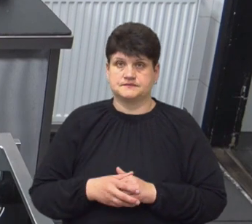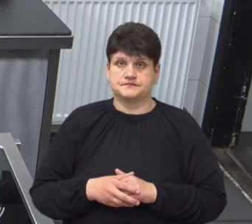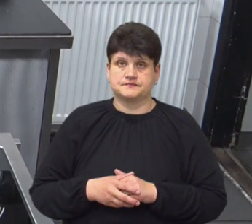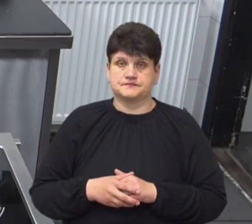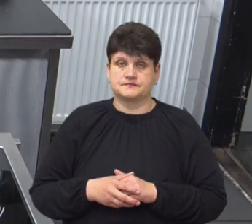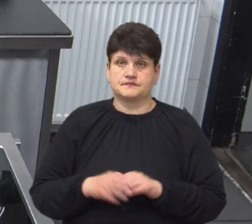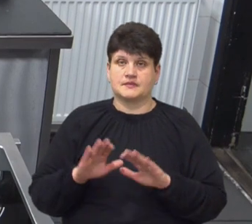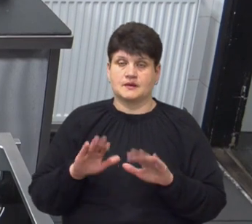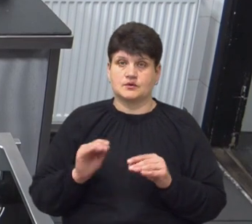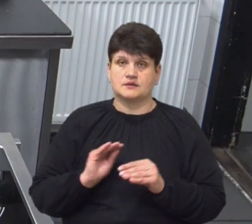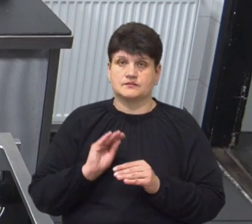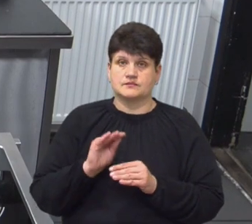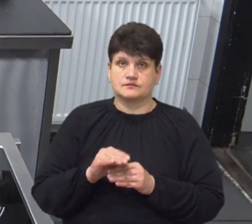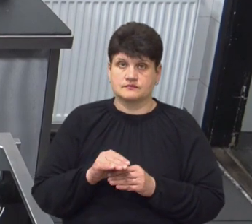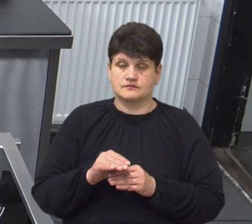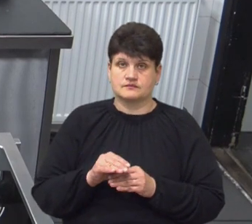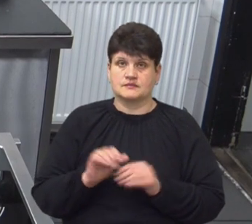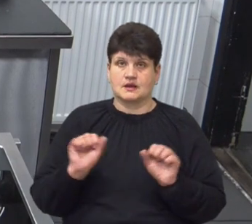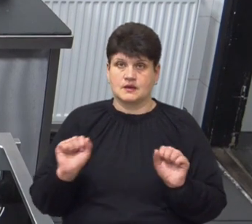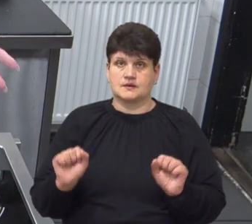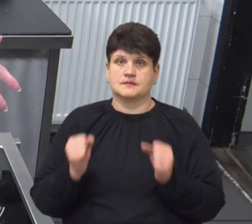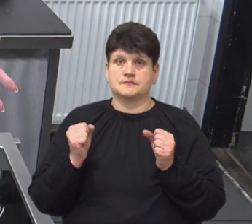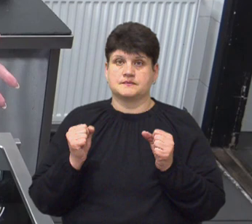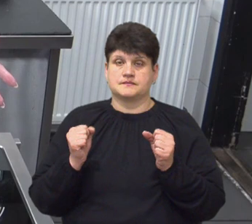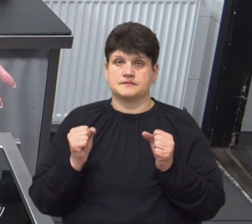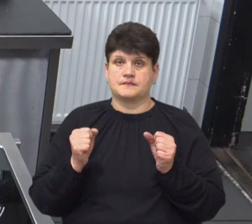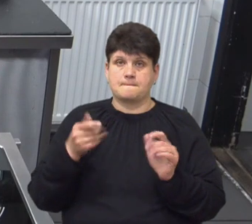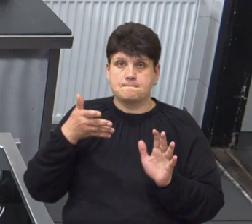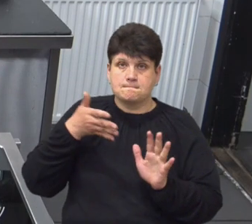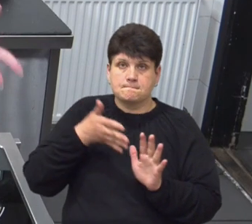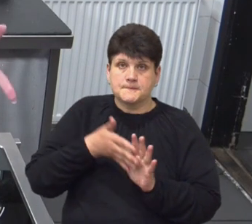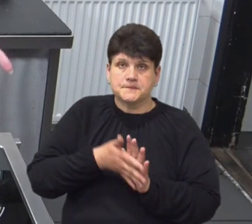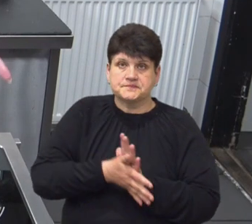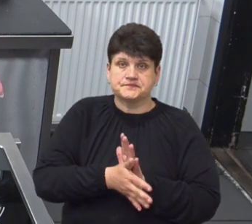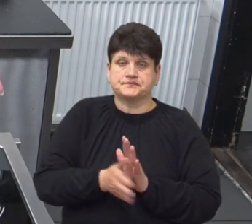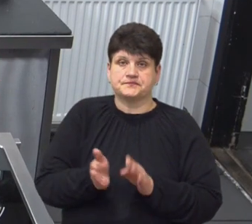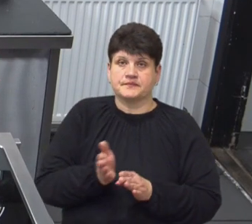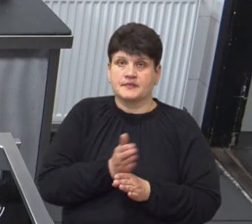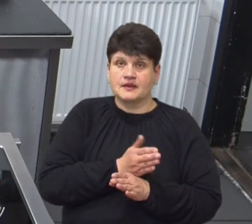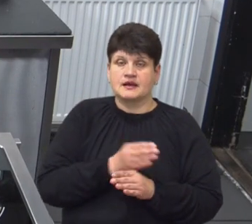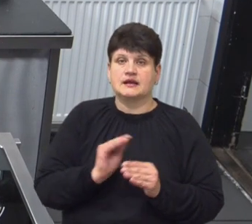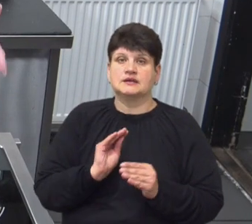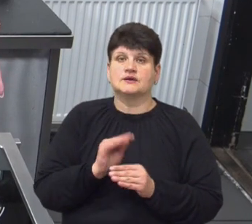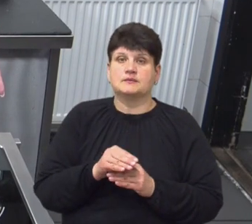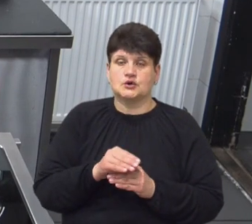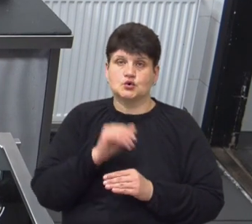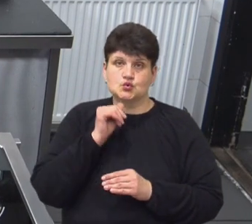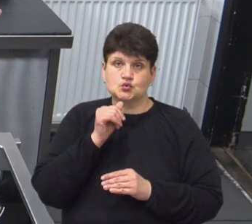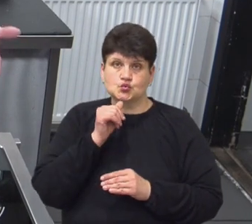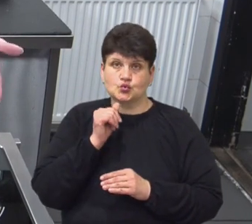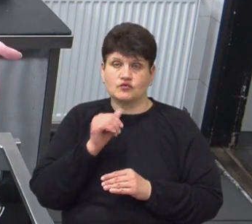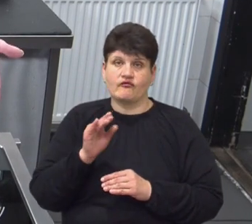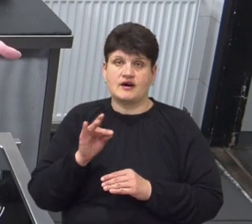Потім даємо остигнути, проціжуємо і аж після того даємо цукор в варення.